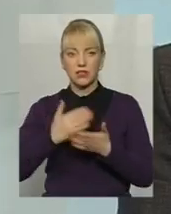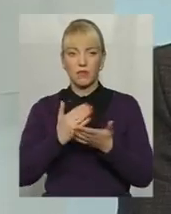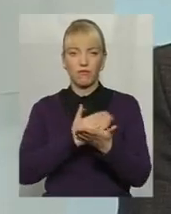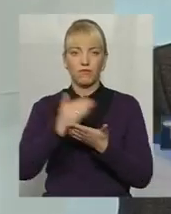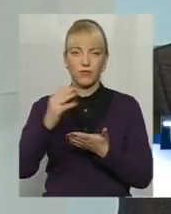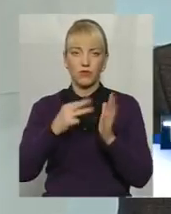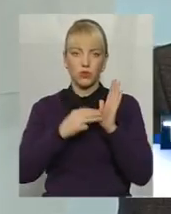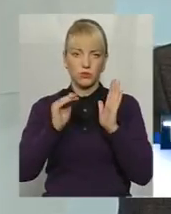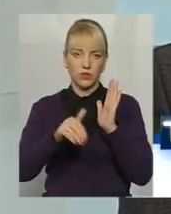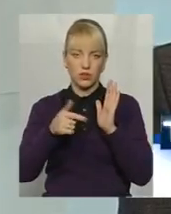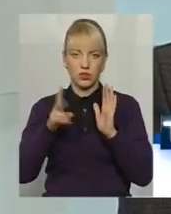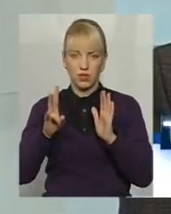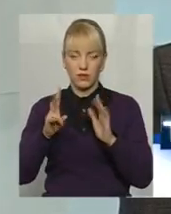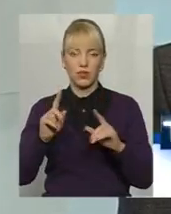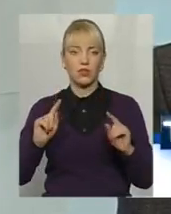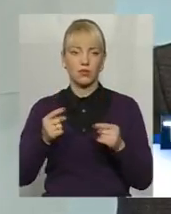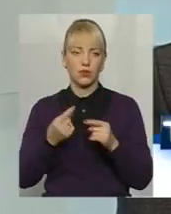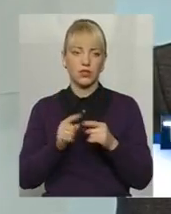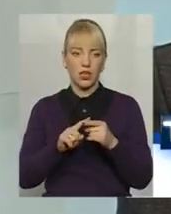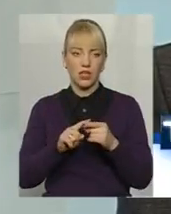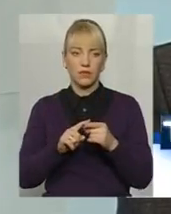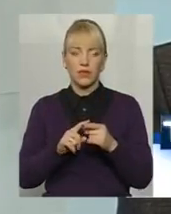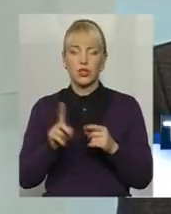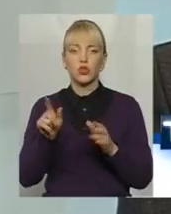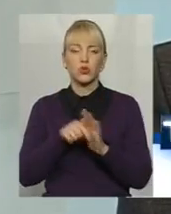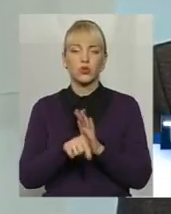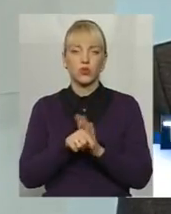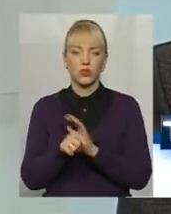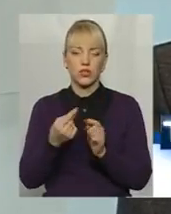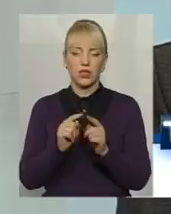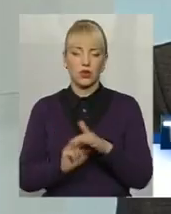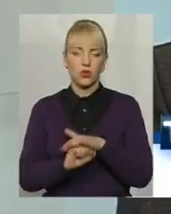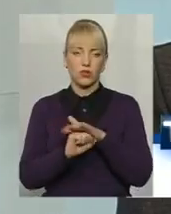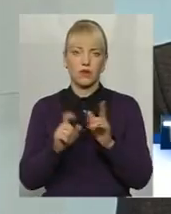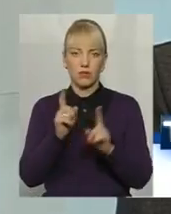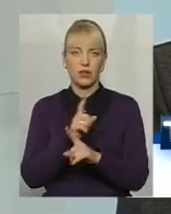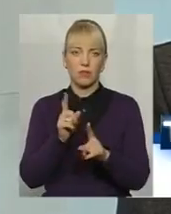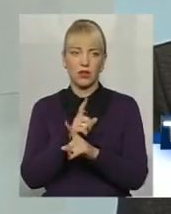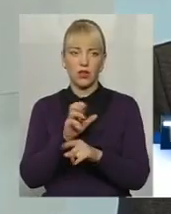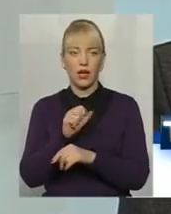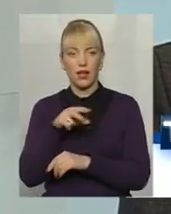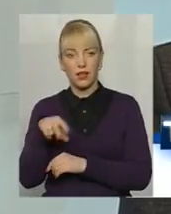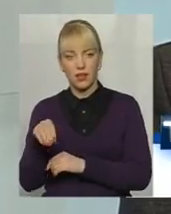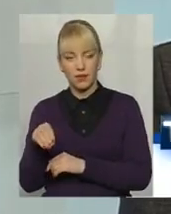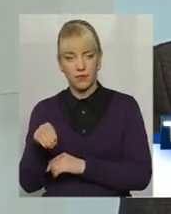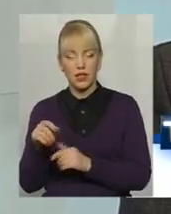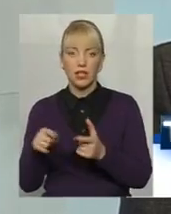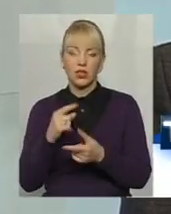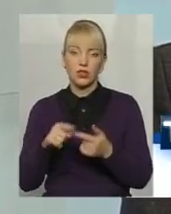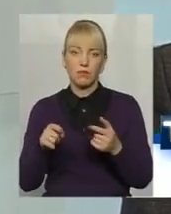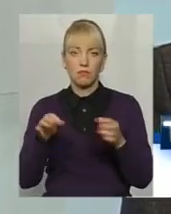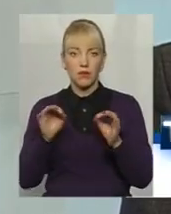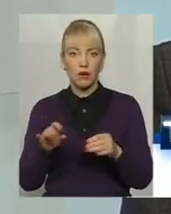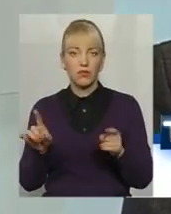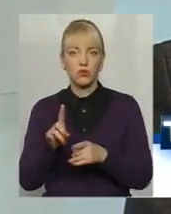тисяч гривень. Так що це тільки, що стосується цієї основи мінімальної. Але чи правда, що